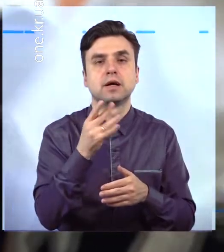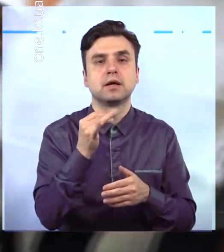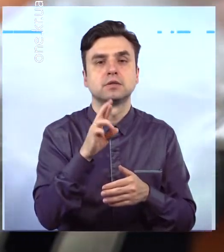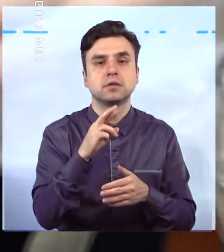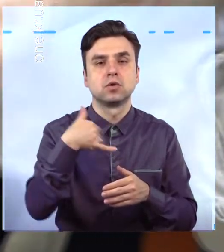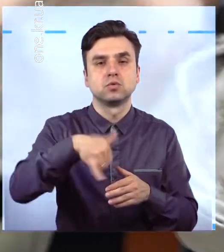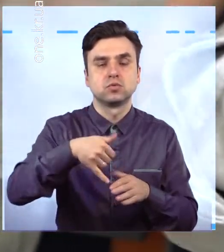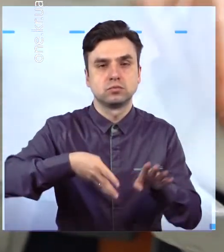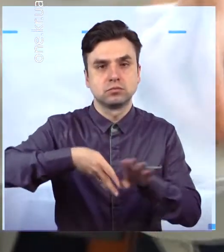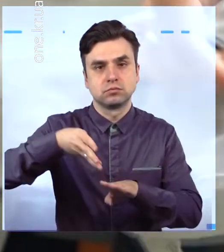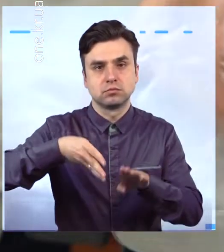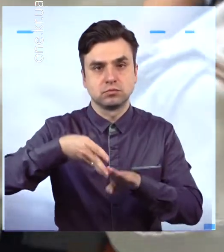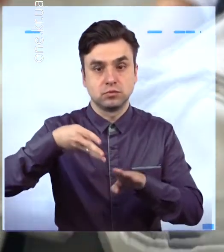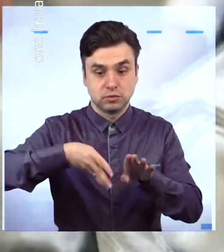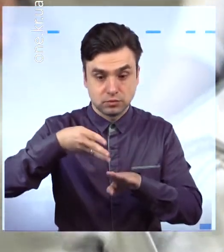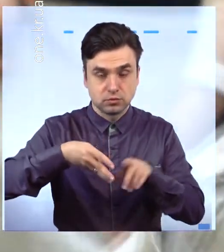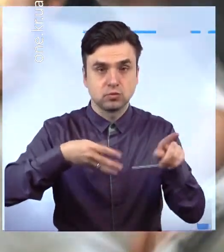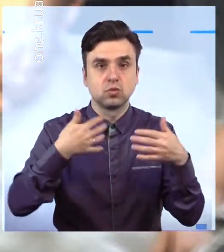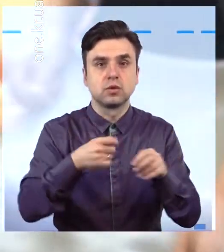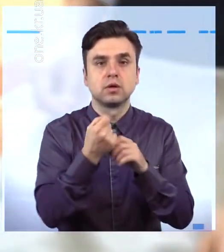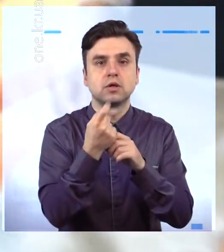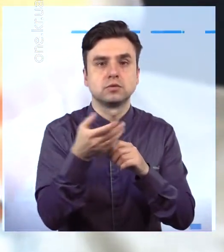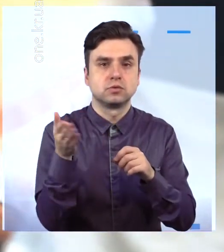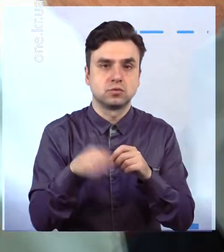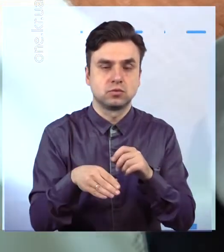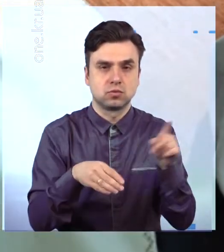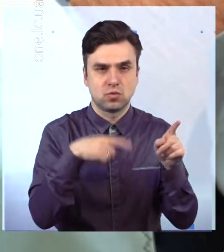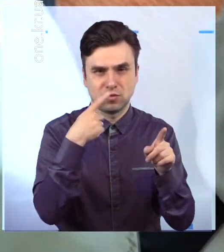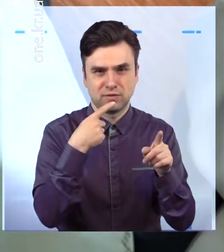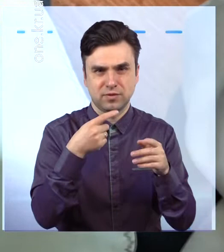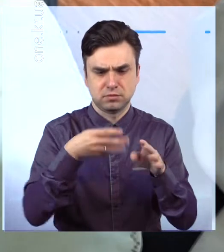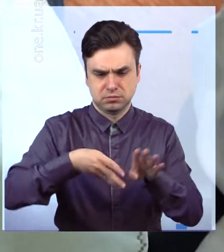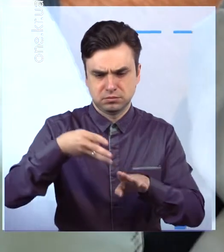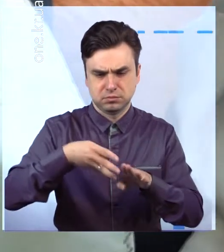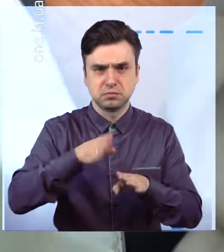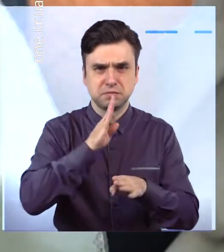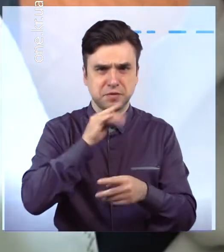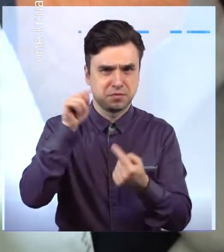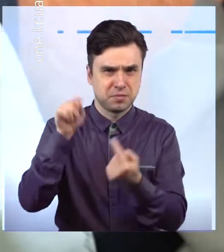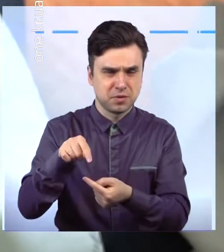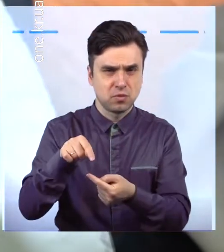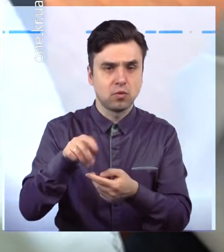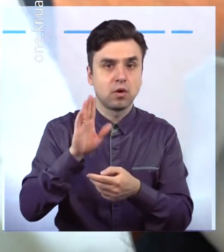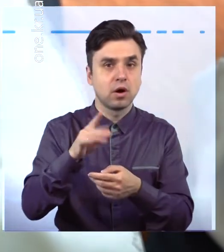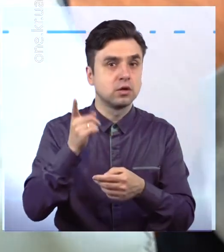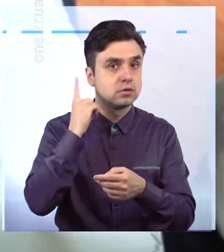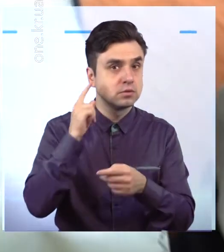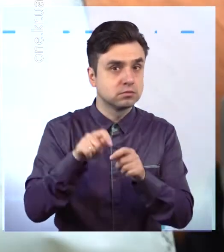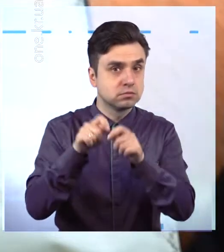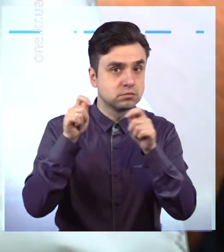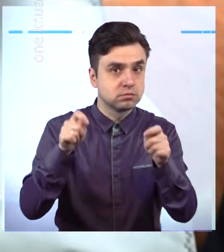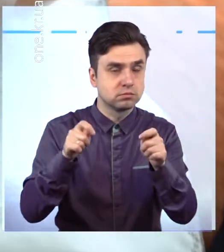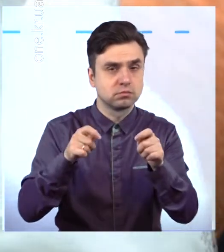одинадцята екосумка, яку власно ручує хлопець. Каже, незважаючи на те, що шиття справа більш дівчача, ані хвилини не сумнівався, чи